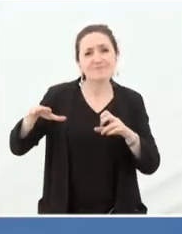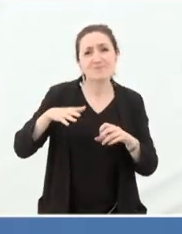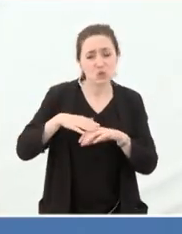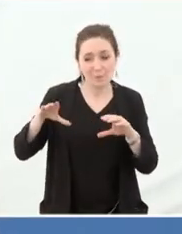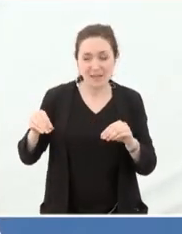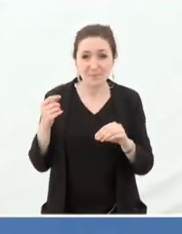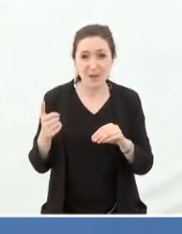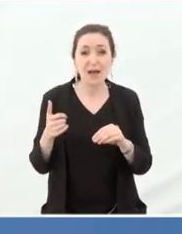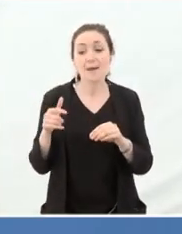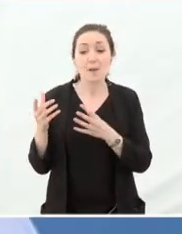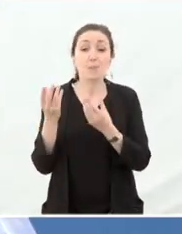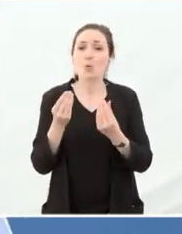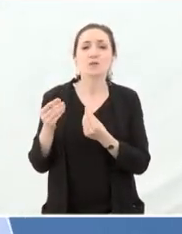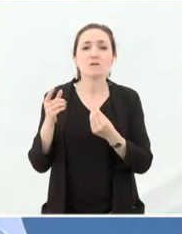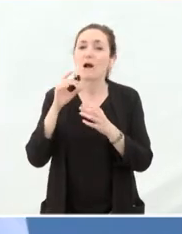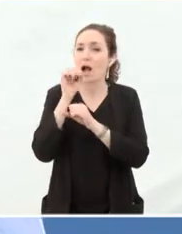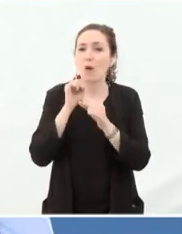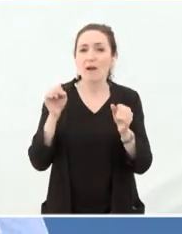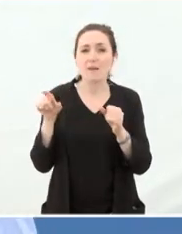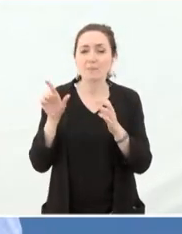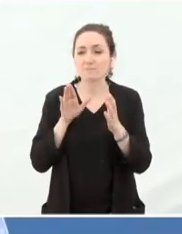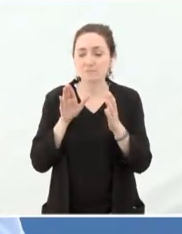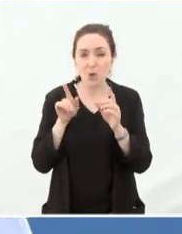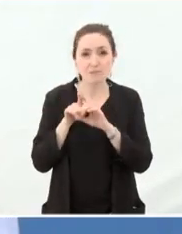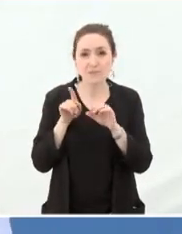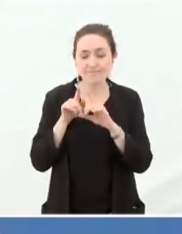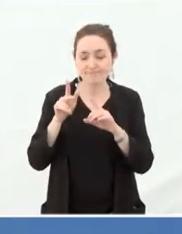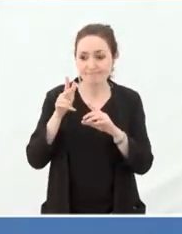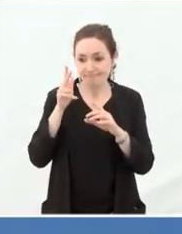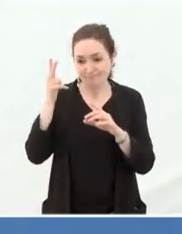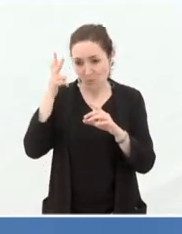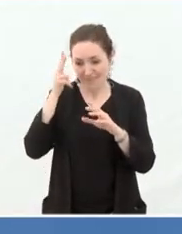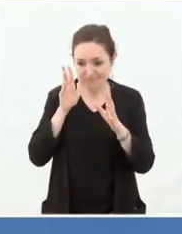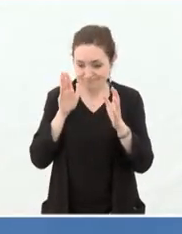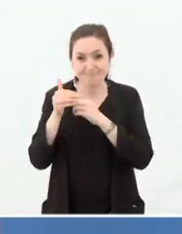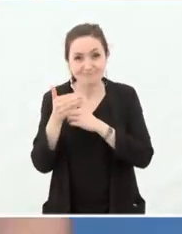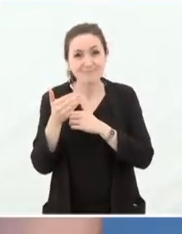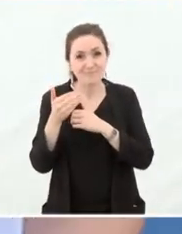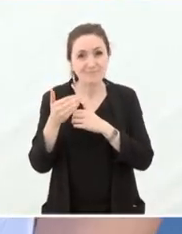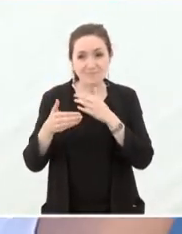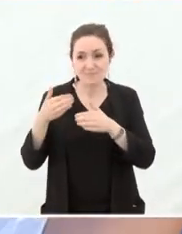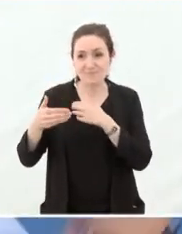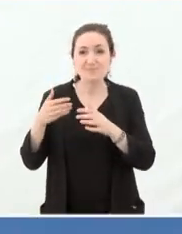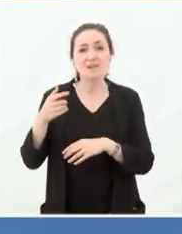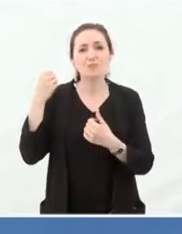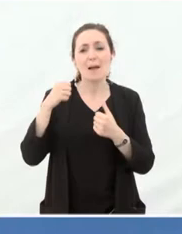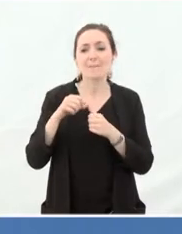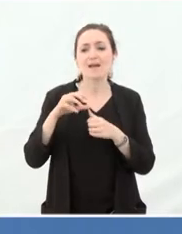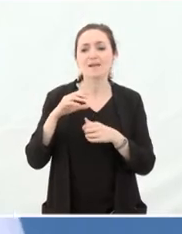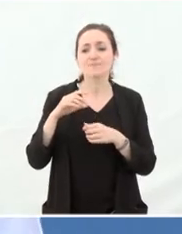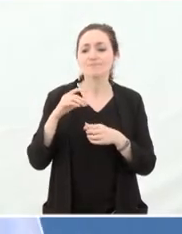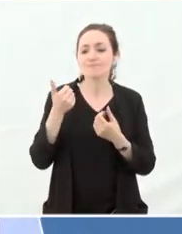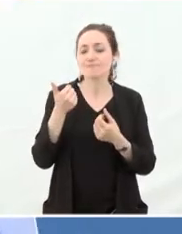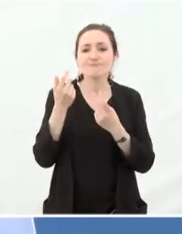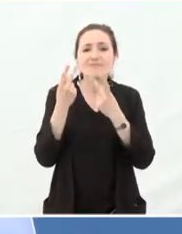sur une population aussi incroyablement résiliente. Je me rappelle bien d y a 5 ans il y eu un ouragan qui a touché une petite cité